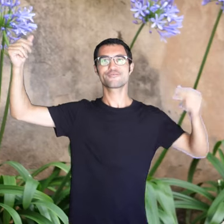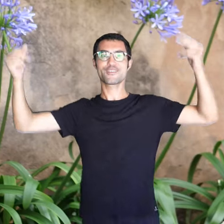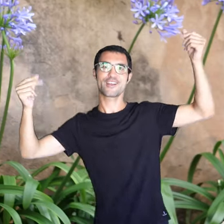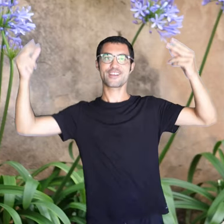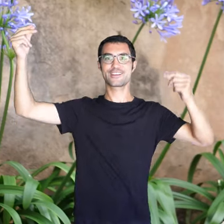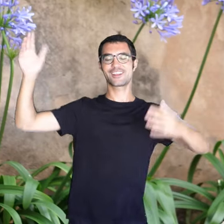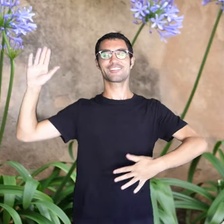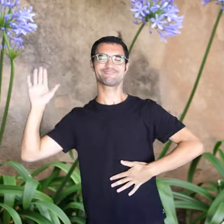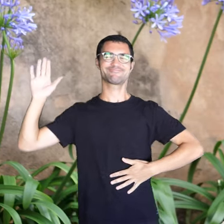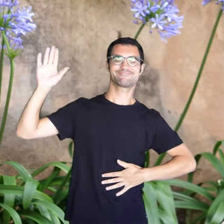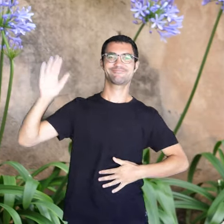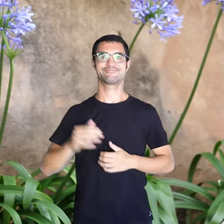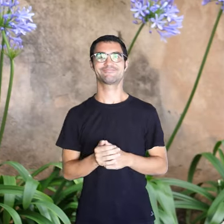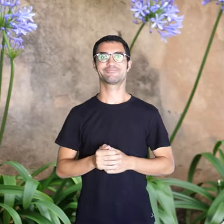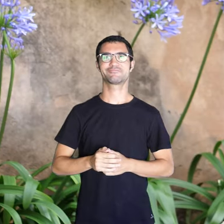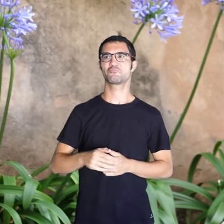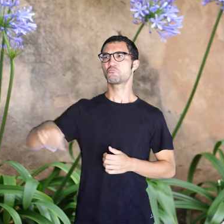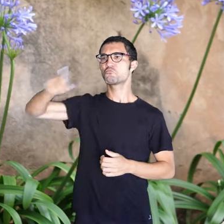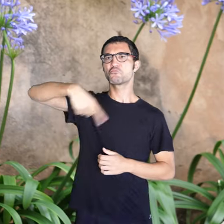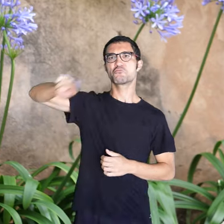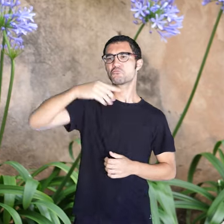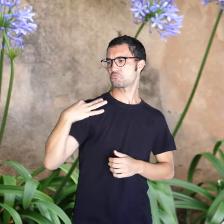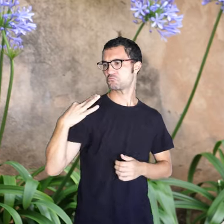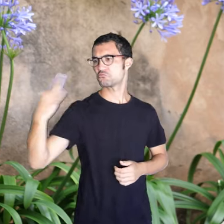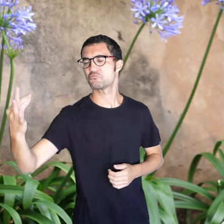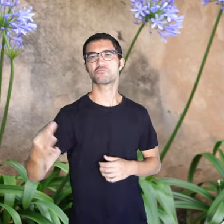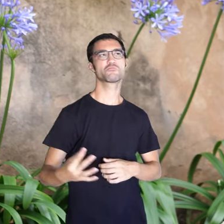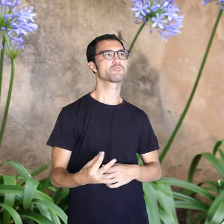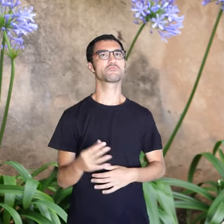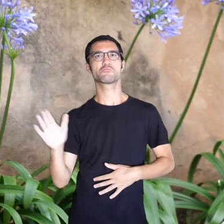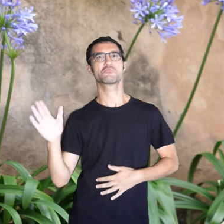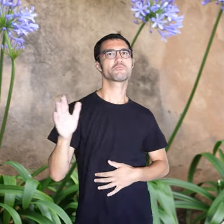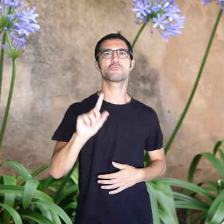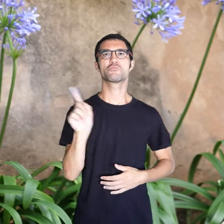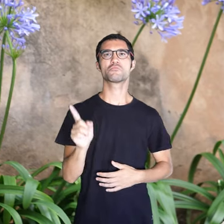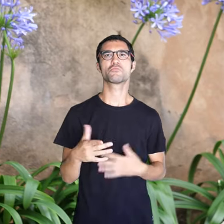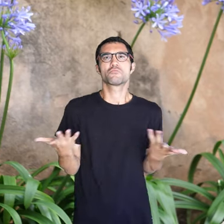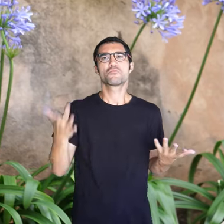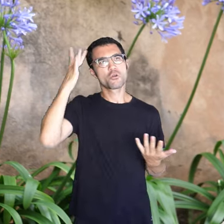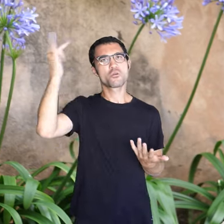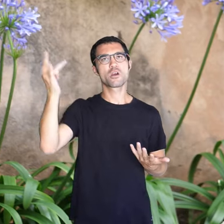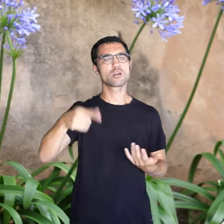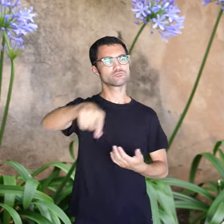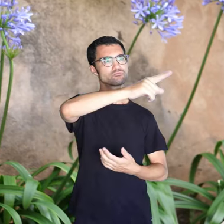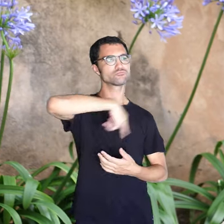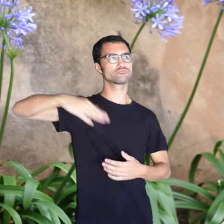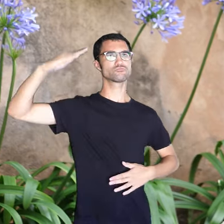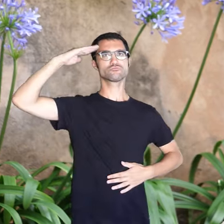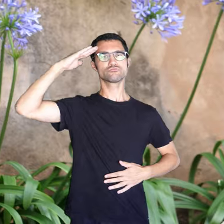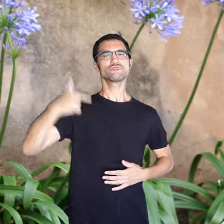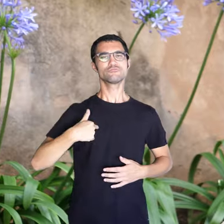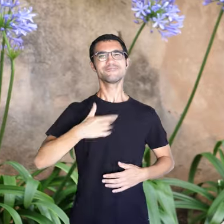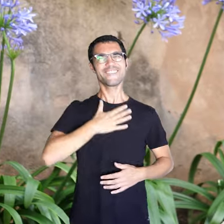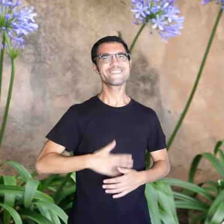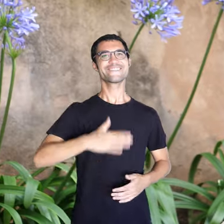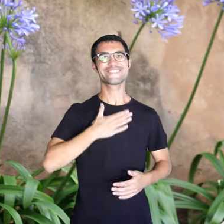Els marinos no m'atreien, perquè llavors hi havia una marinada. I, sin embargo, a